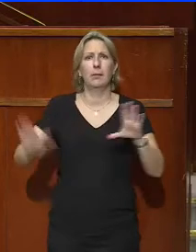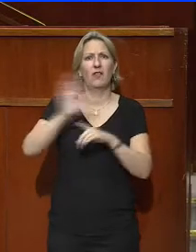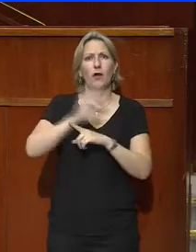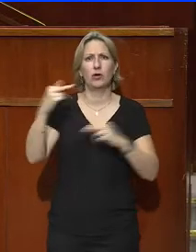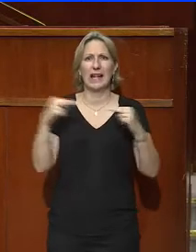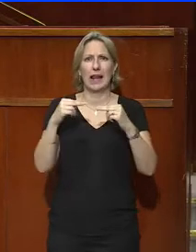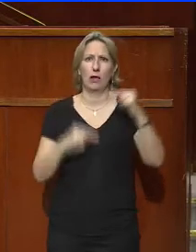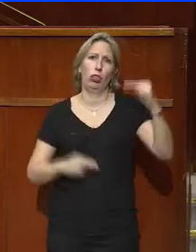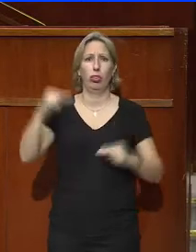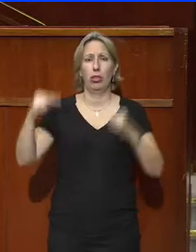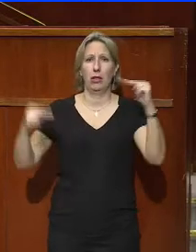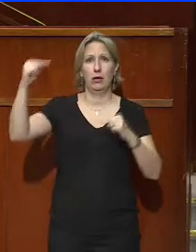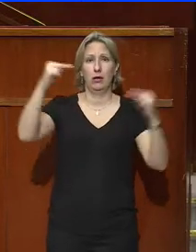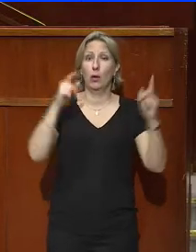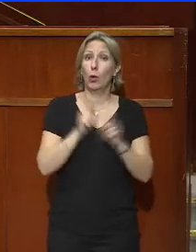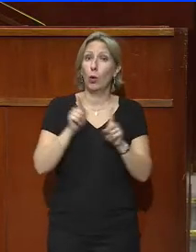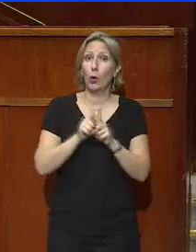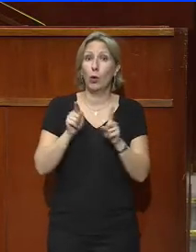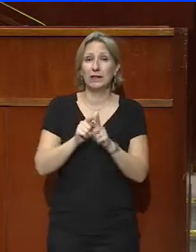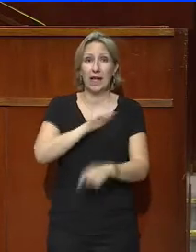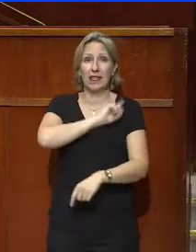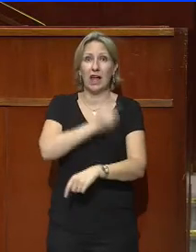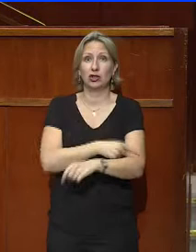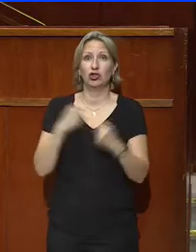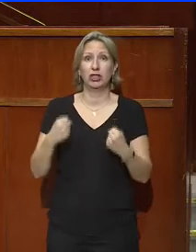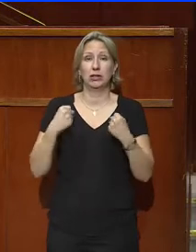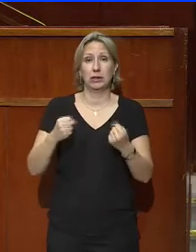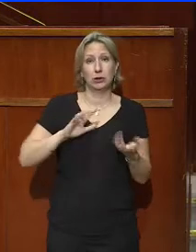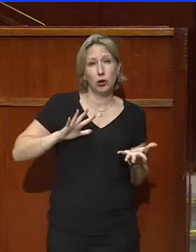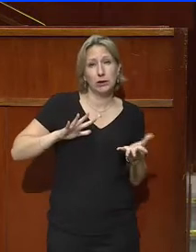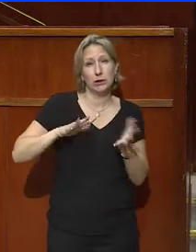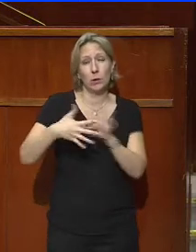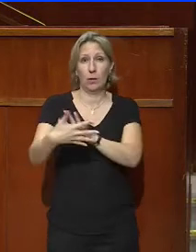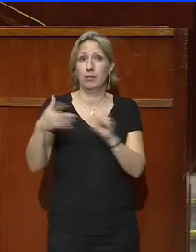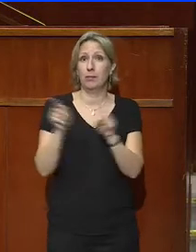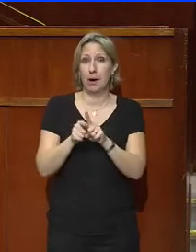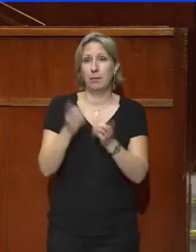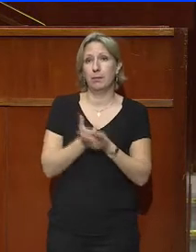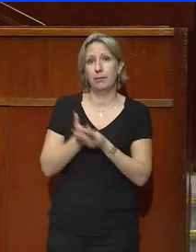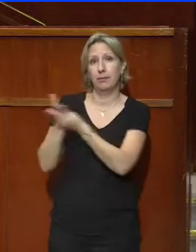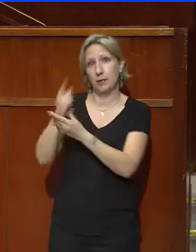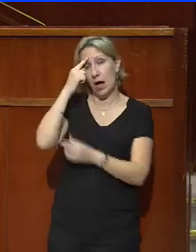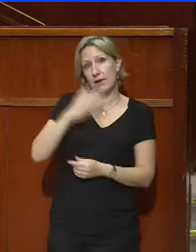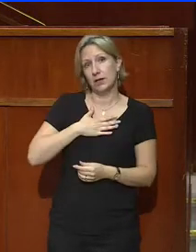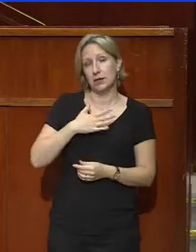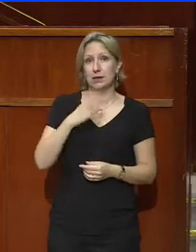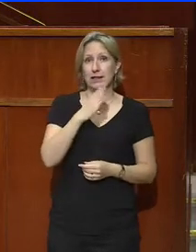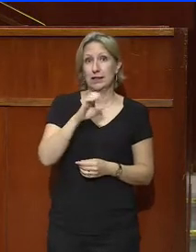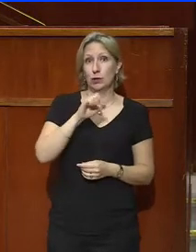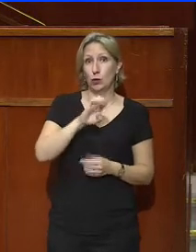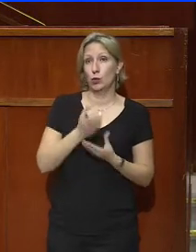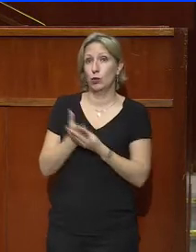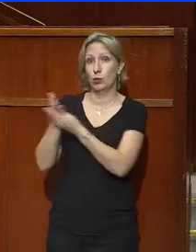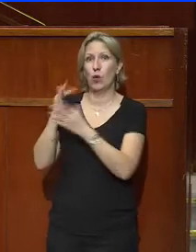La transition énergétique me conduit pareillement à vous renvoyer un avis du CESE que je n'hésite pas à qualifier d'emblématique sur la justice